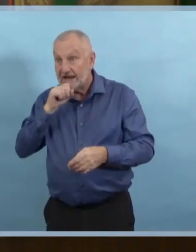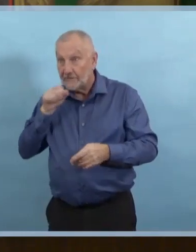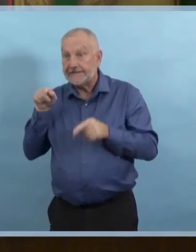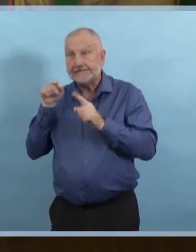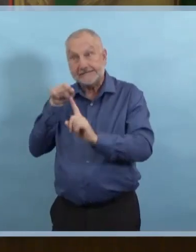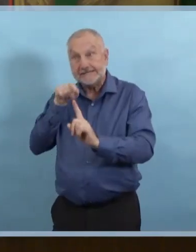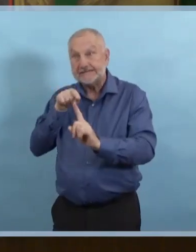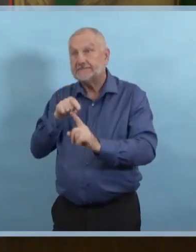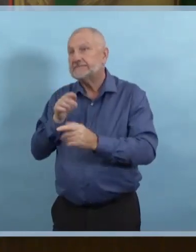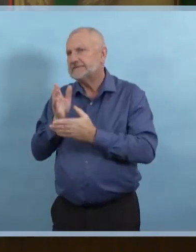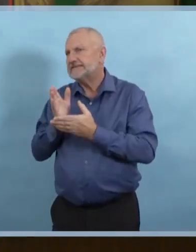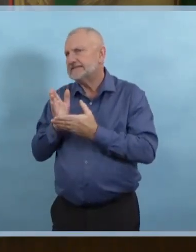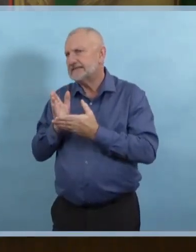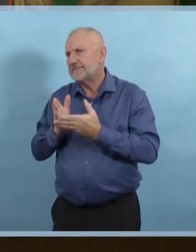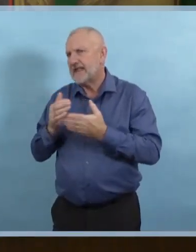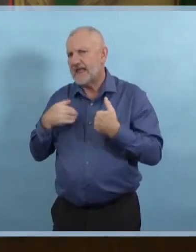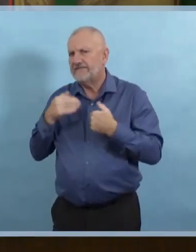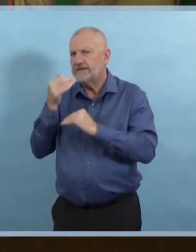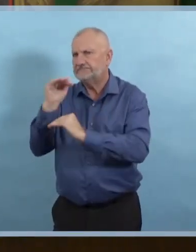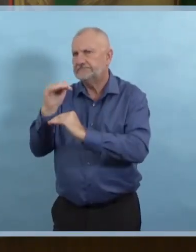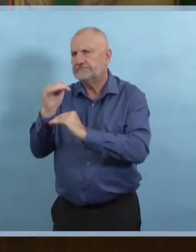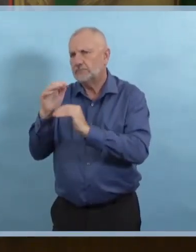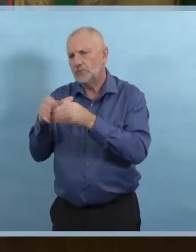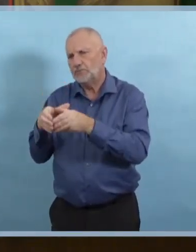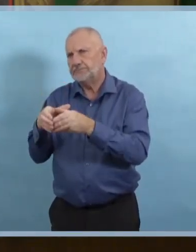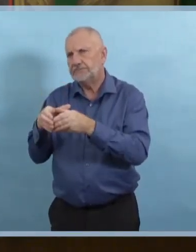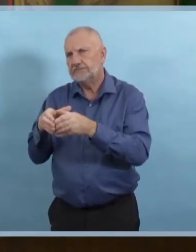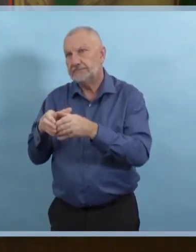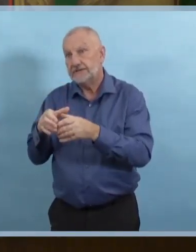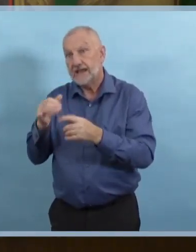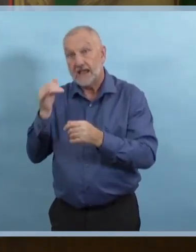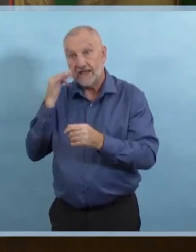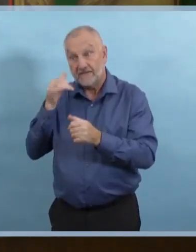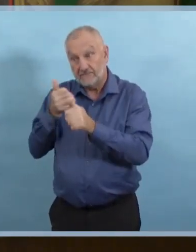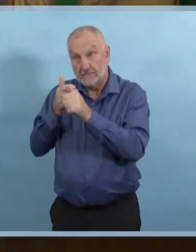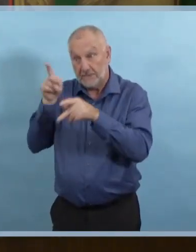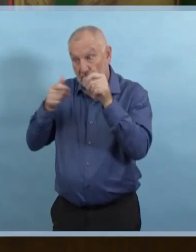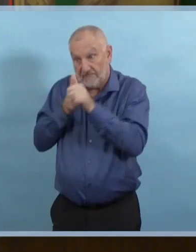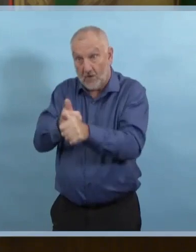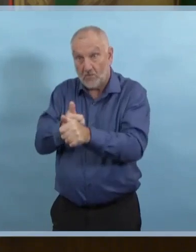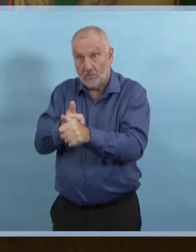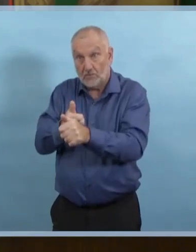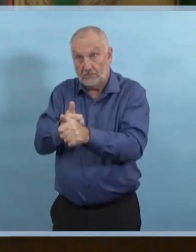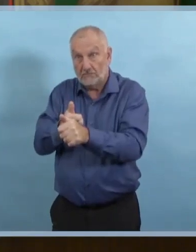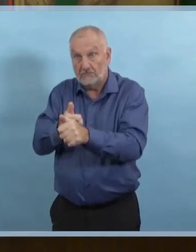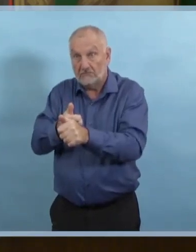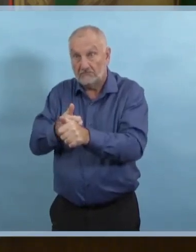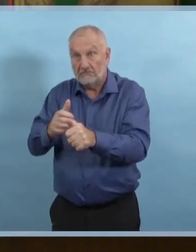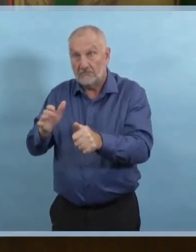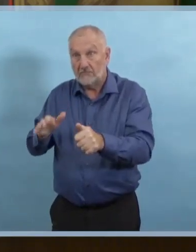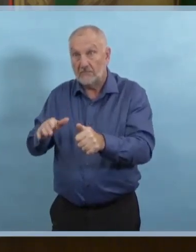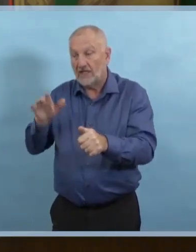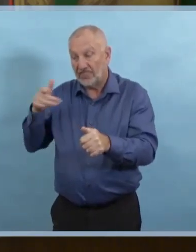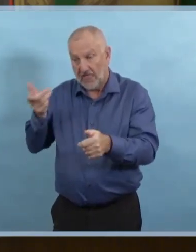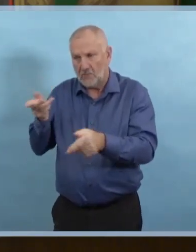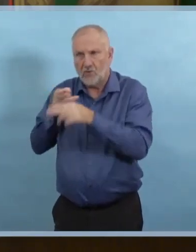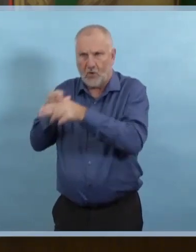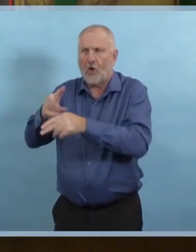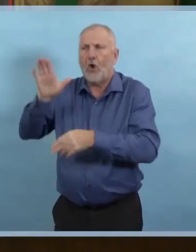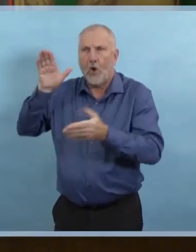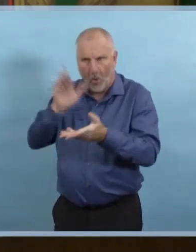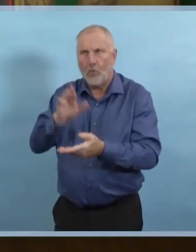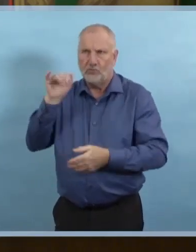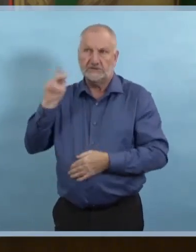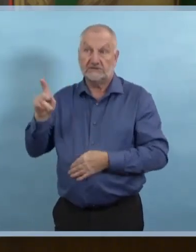nous avons une situation à faible risque. Il ne faudrait pas avoir une fête d'Halloween à l'extérieur de la maison. On peut être créatif, trouver une façon